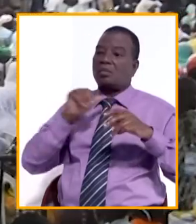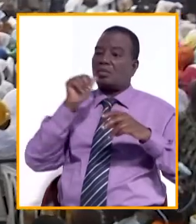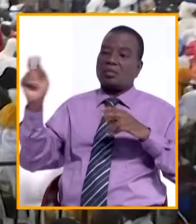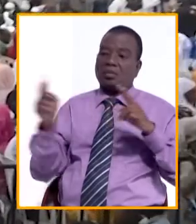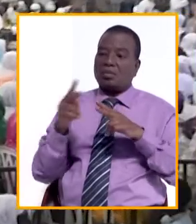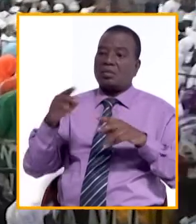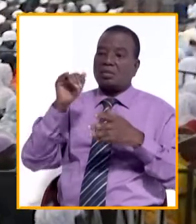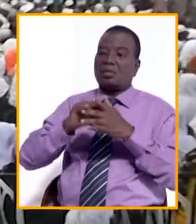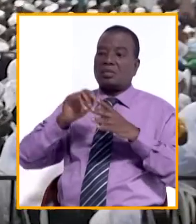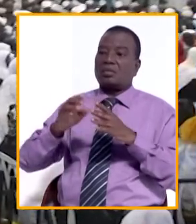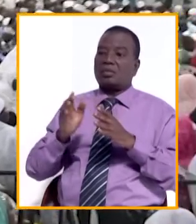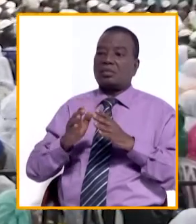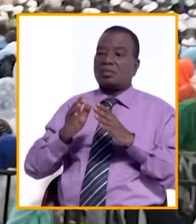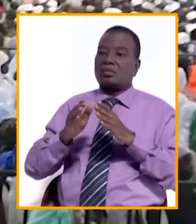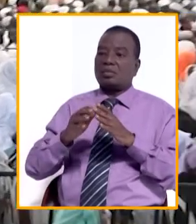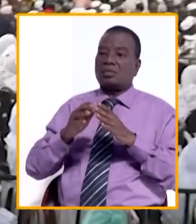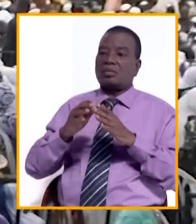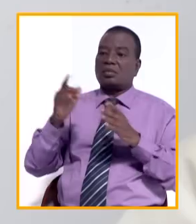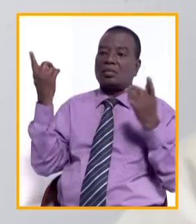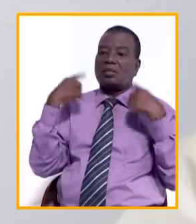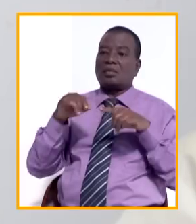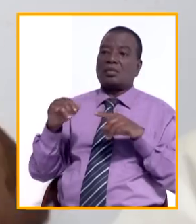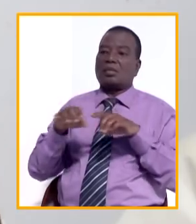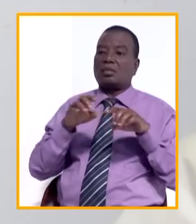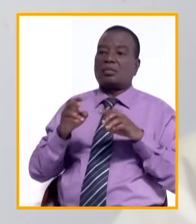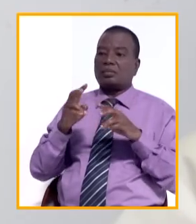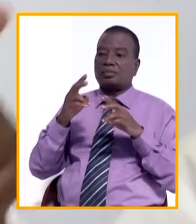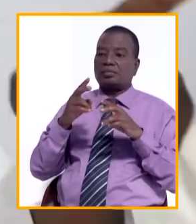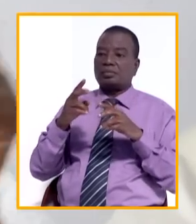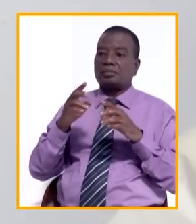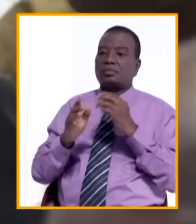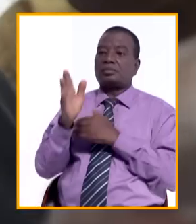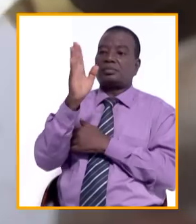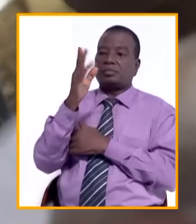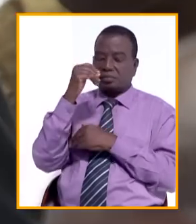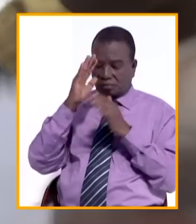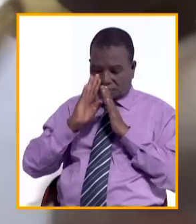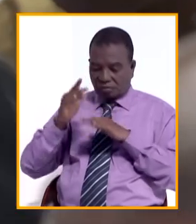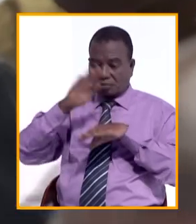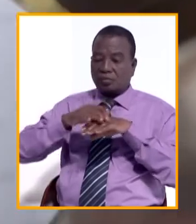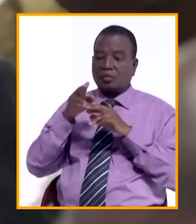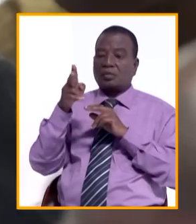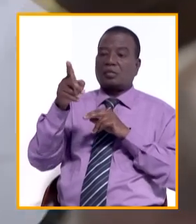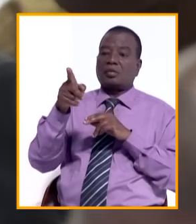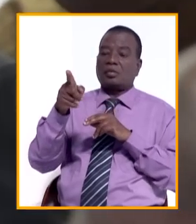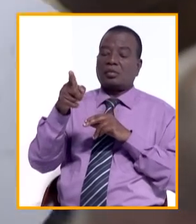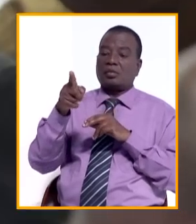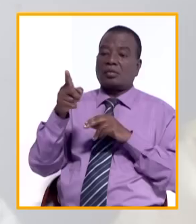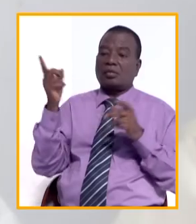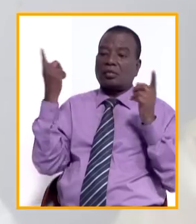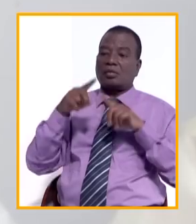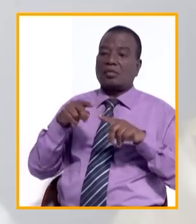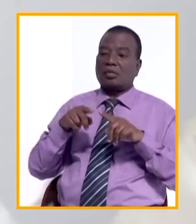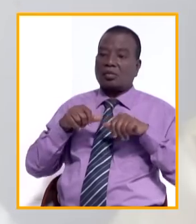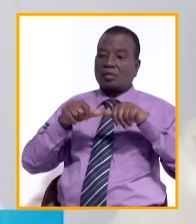C'était au palais des sports de Trècheville. « Quand tu fais la salade, c'est Dieu lui-même qui précie toi. » quand tu continues comme ça jusqu'à mille fois,